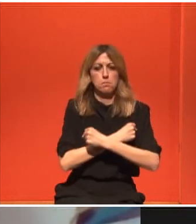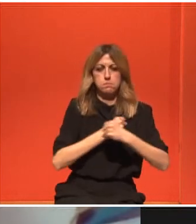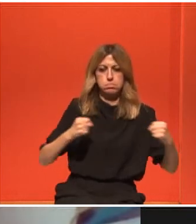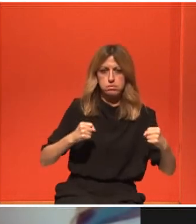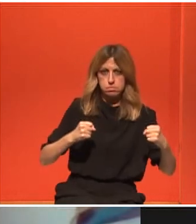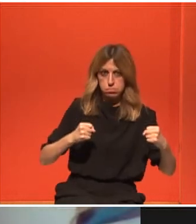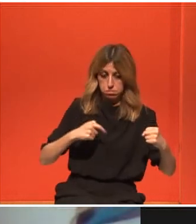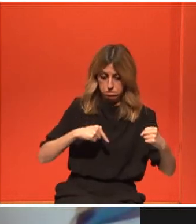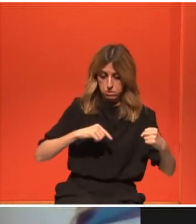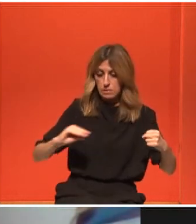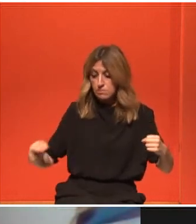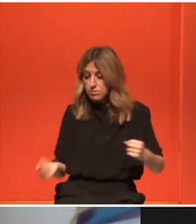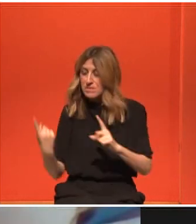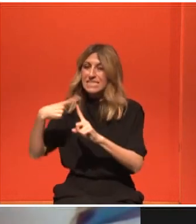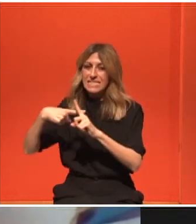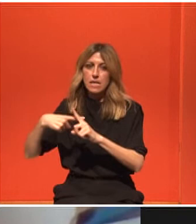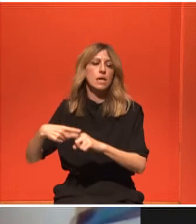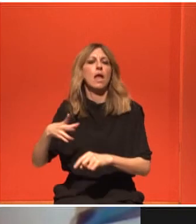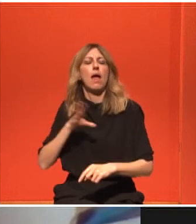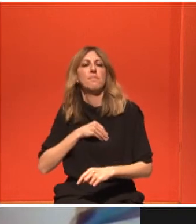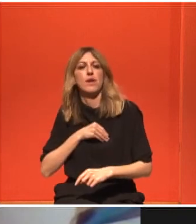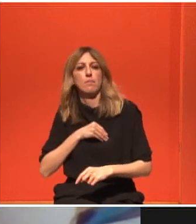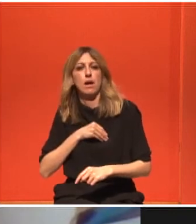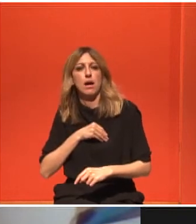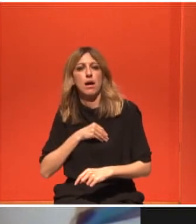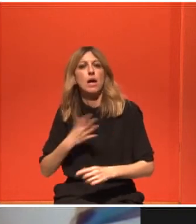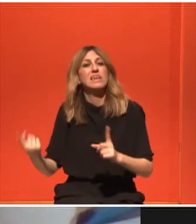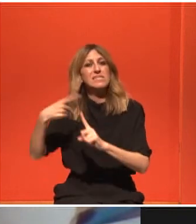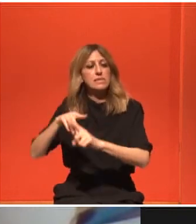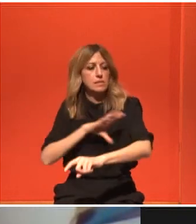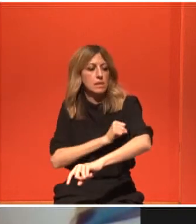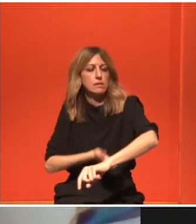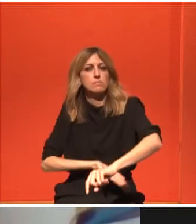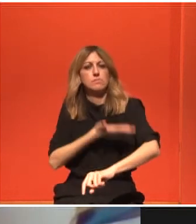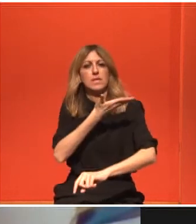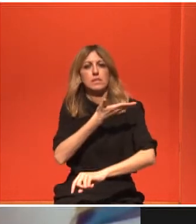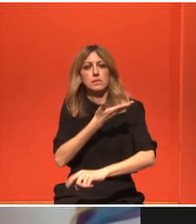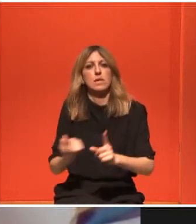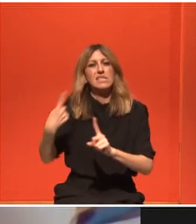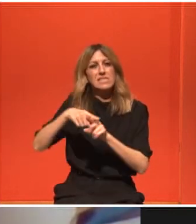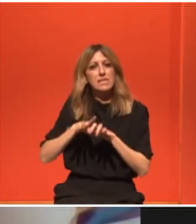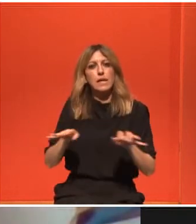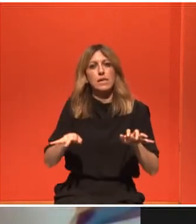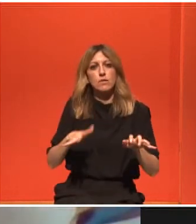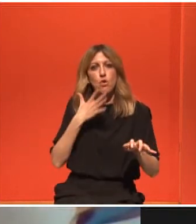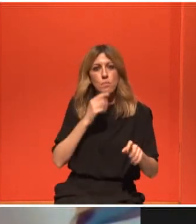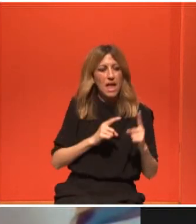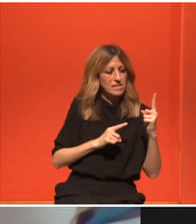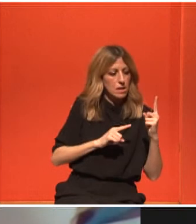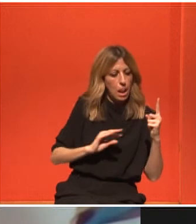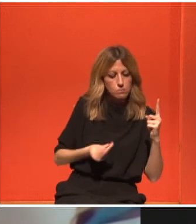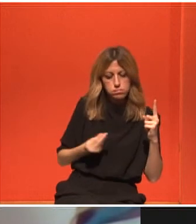και ένα έμφραγμα, μπορεί να έχει και υπέρταση και μπορεί να έχει και καρκίνο. Άρα, όταν παρεμβαίνεις με τη